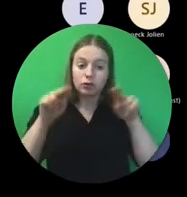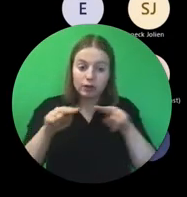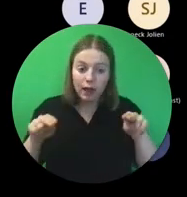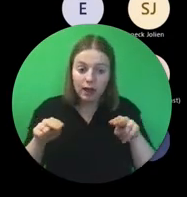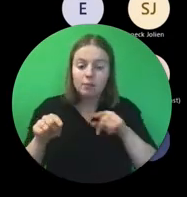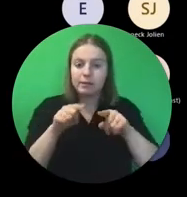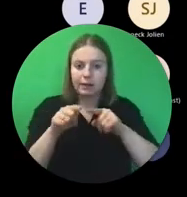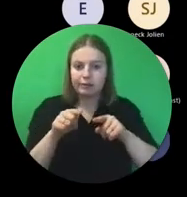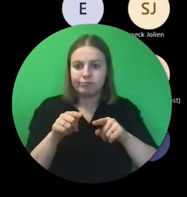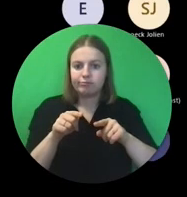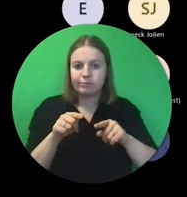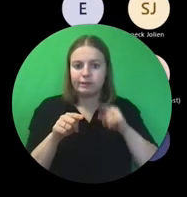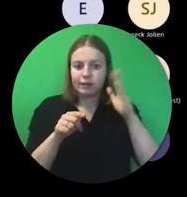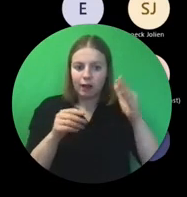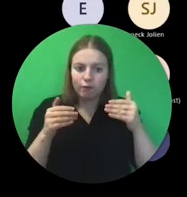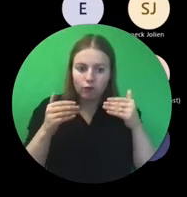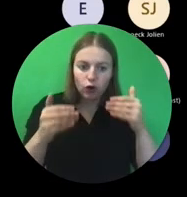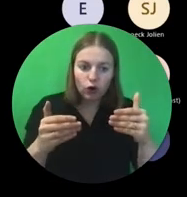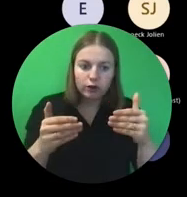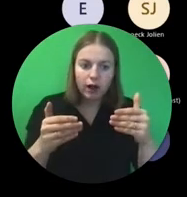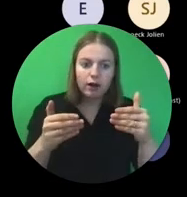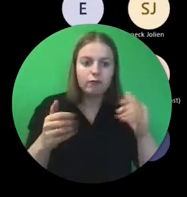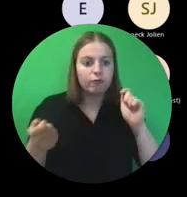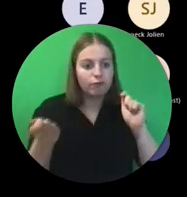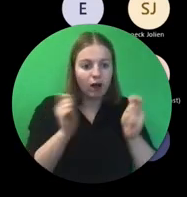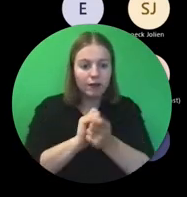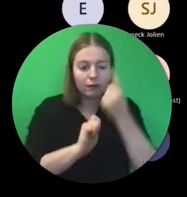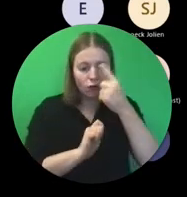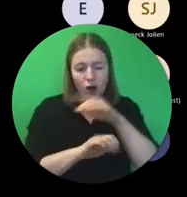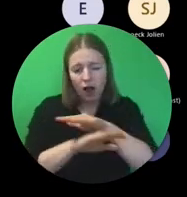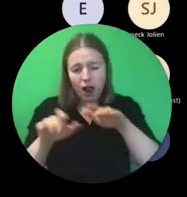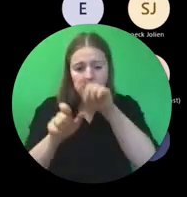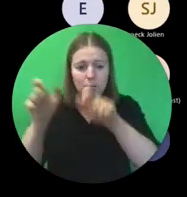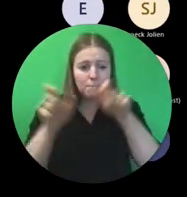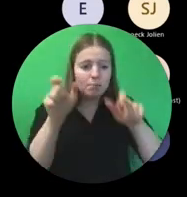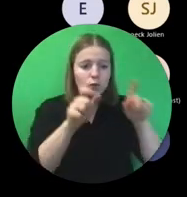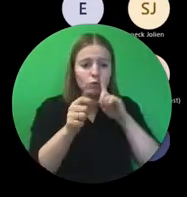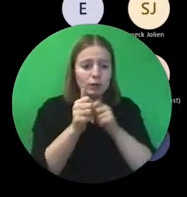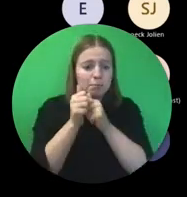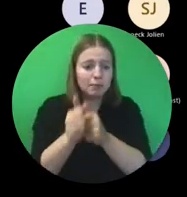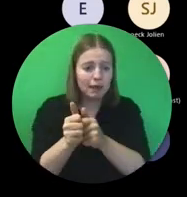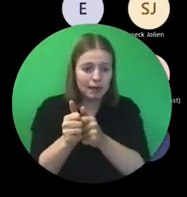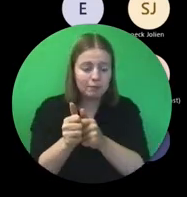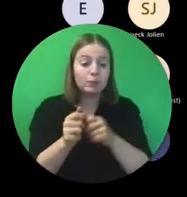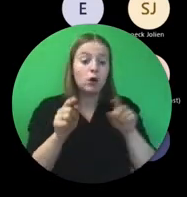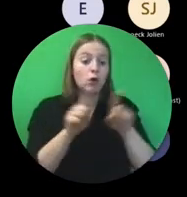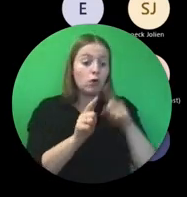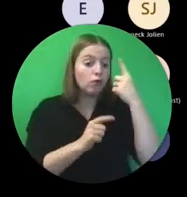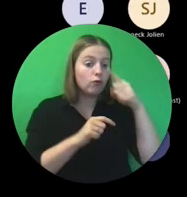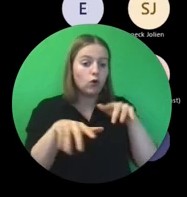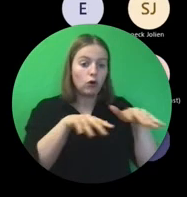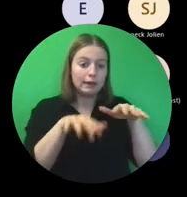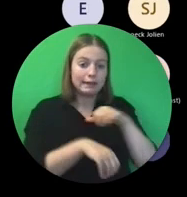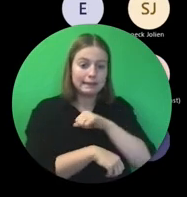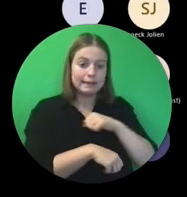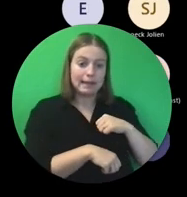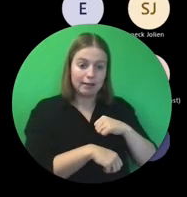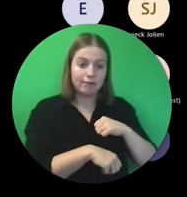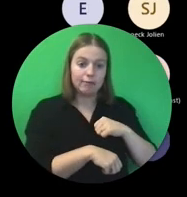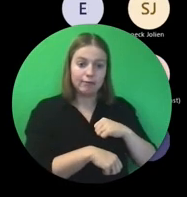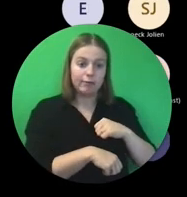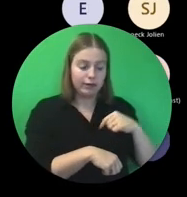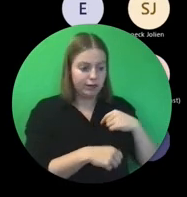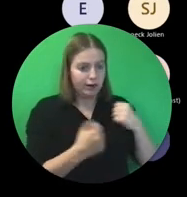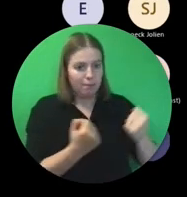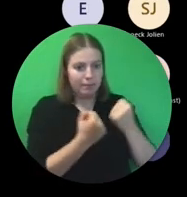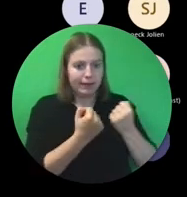verandering, vooruitgang voor alle individuen die dat deelnemen, voor de organisaties zelf die in feite aan